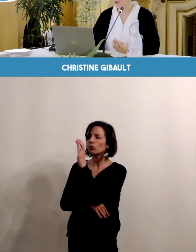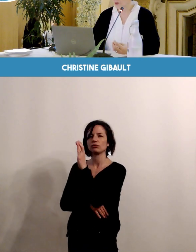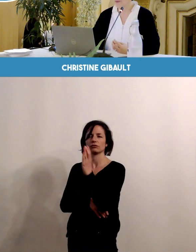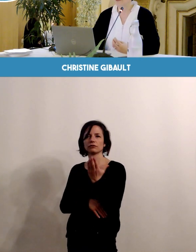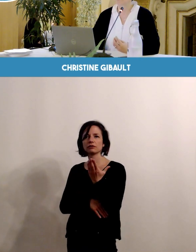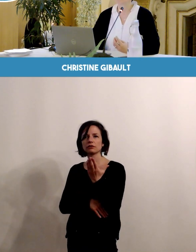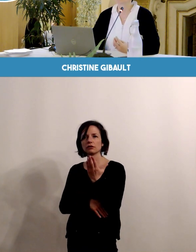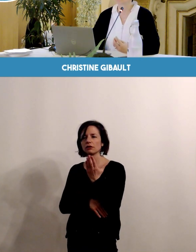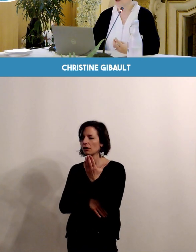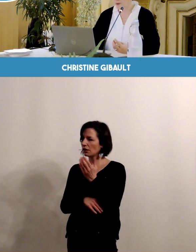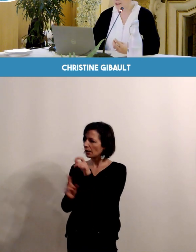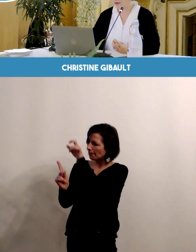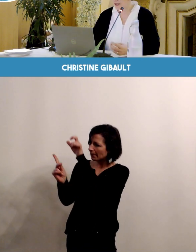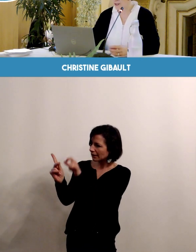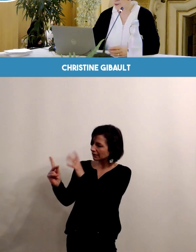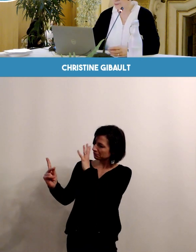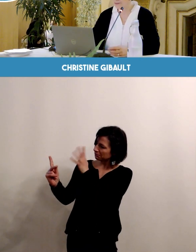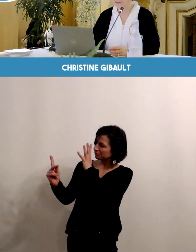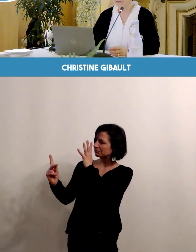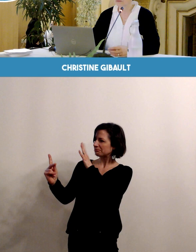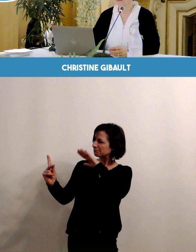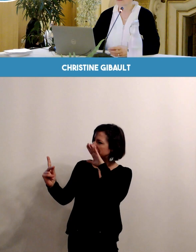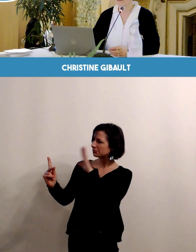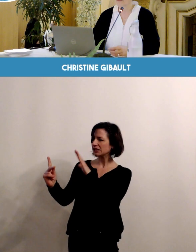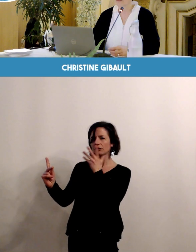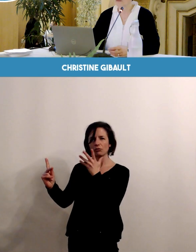votre personne, votre spécificité.